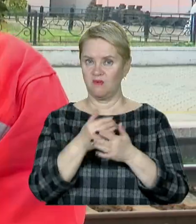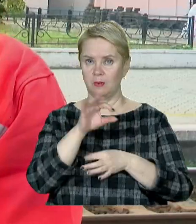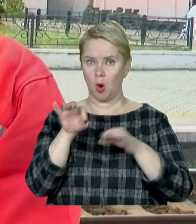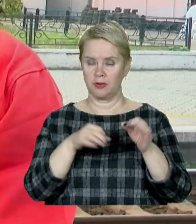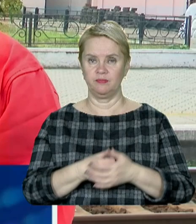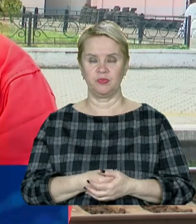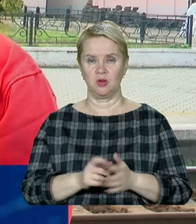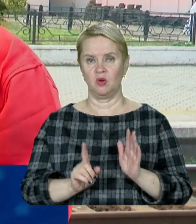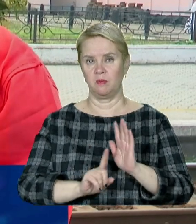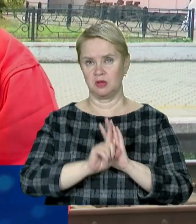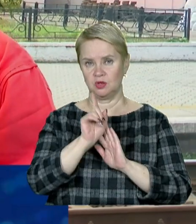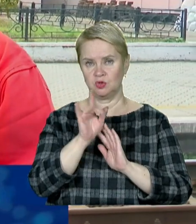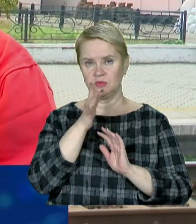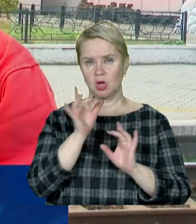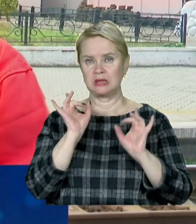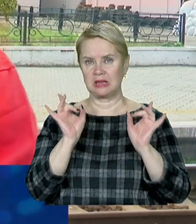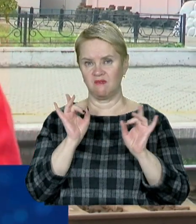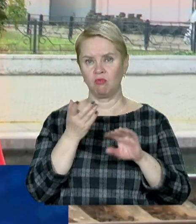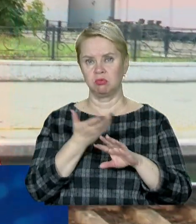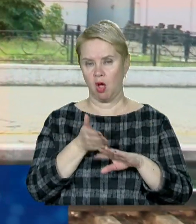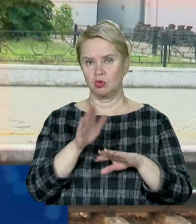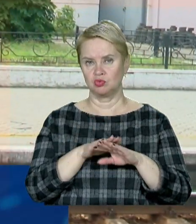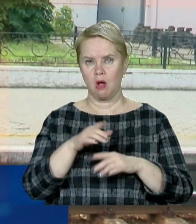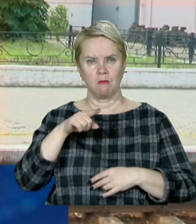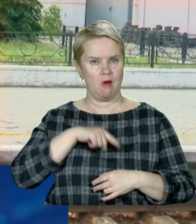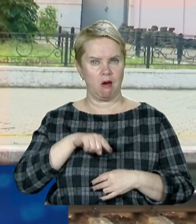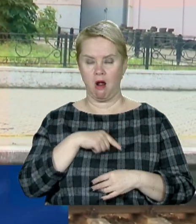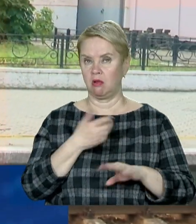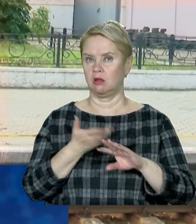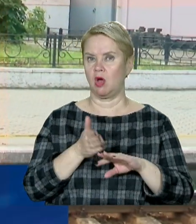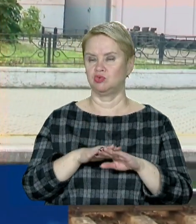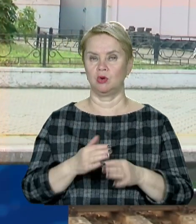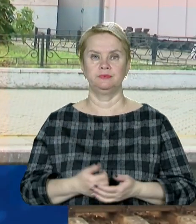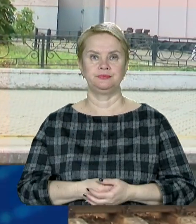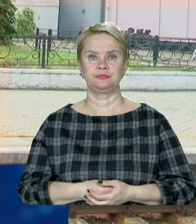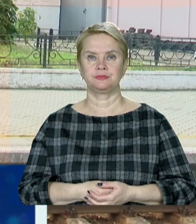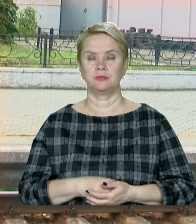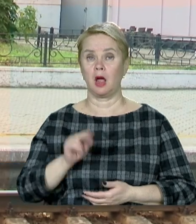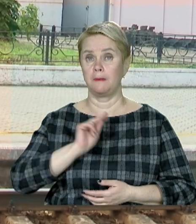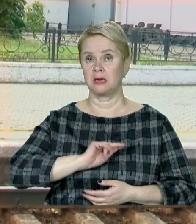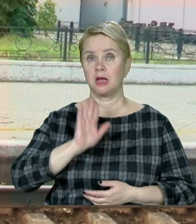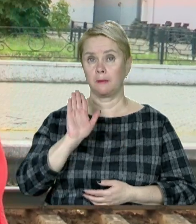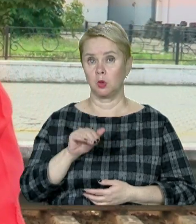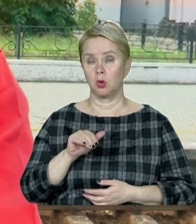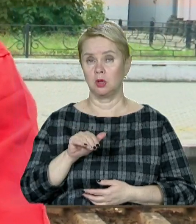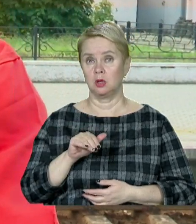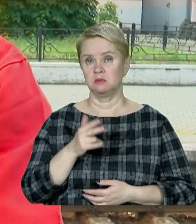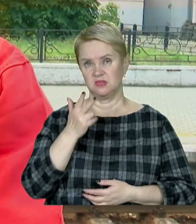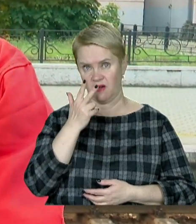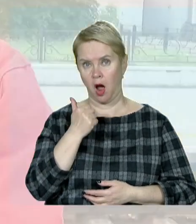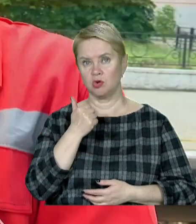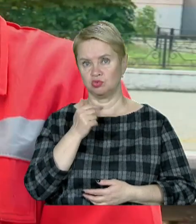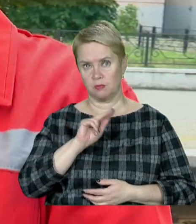проєктів. Поначалу під час тривоги тяжко, морально чисто, тяжко було працювати, а потім звикаєш і